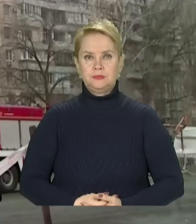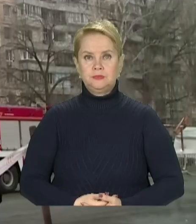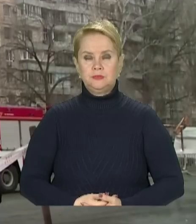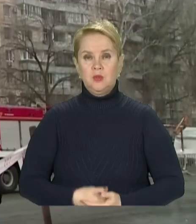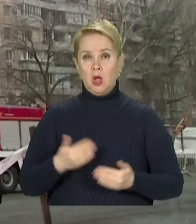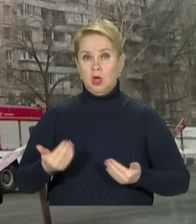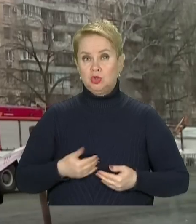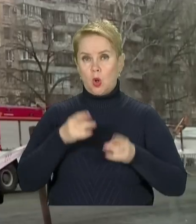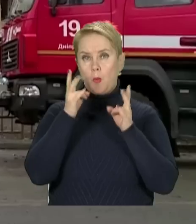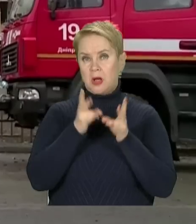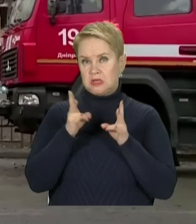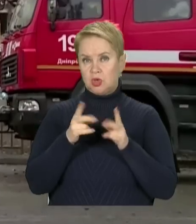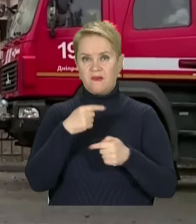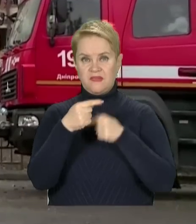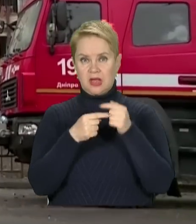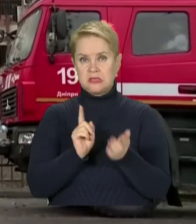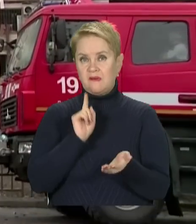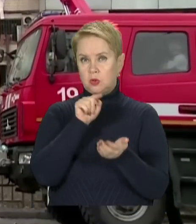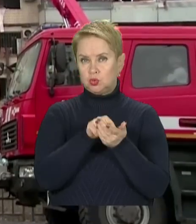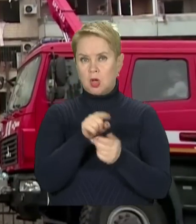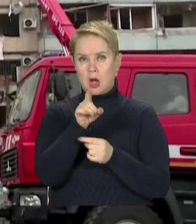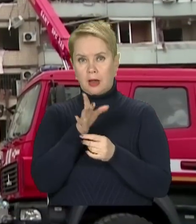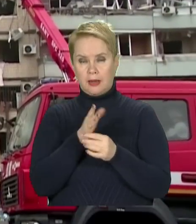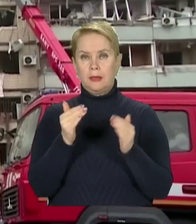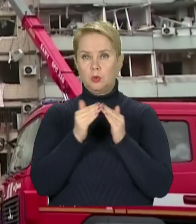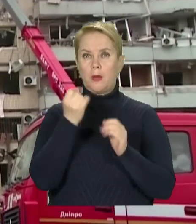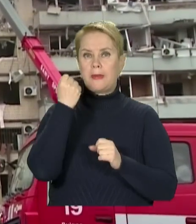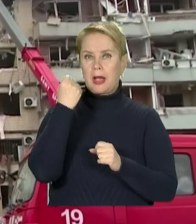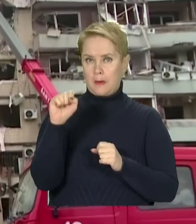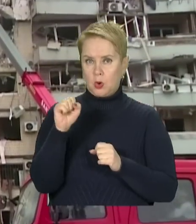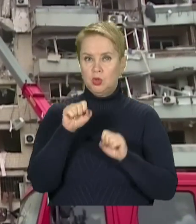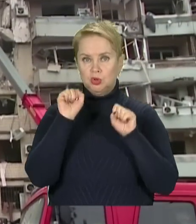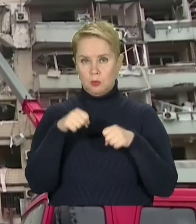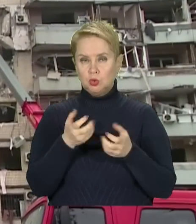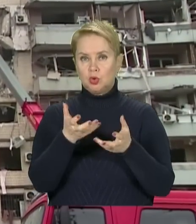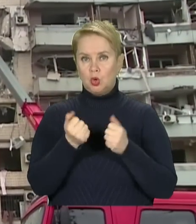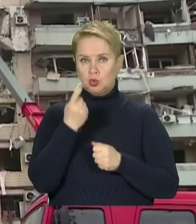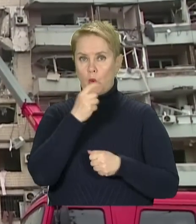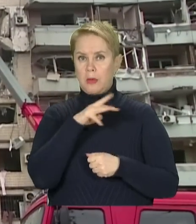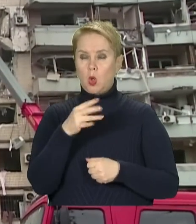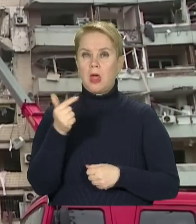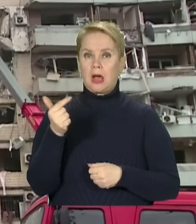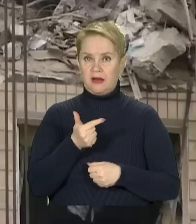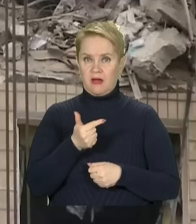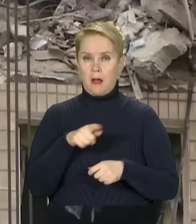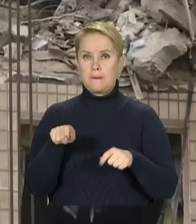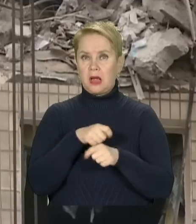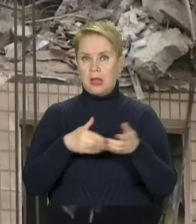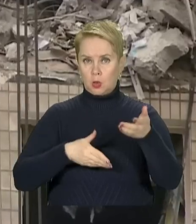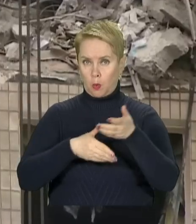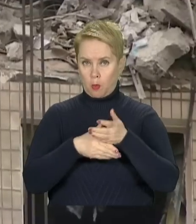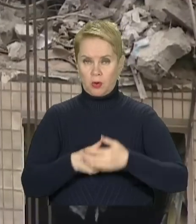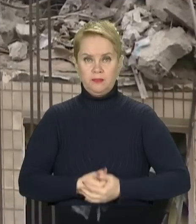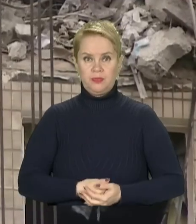Жителі постраждалого внаслідок влучання ракети будинку на «Перемозі» зможуть отримати до мільйона гривень матеріальної